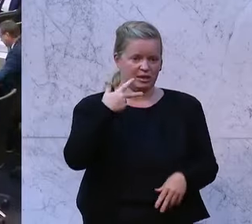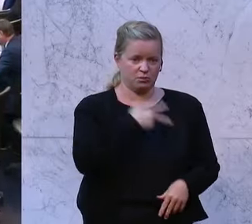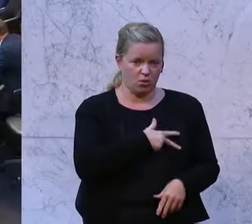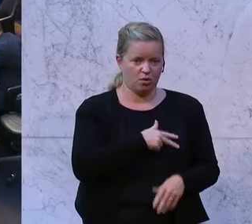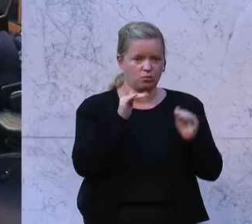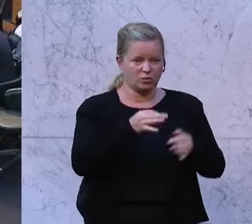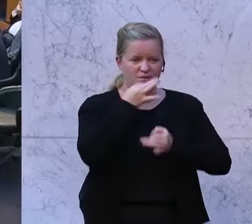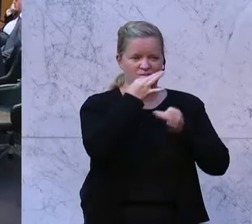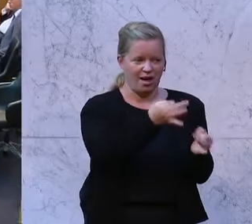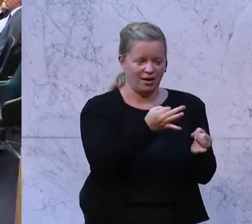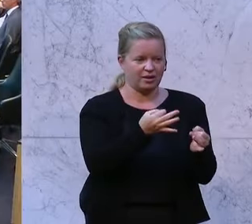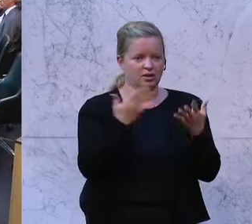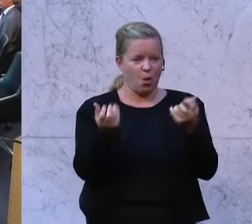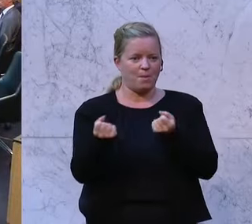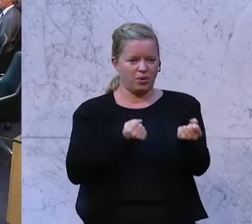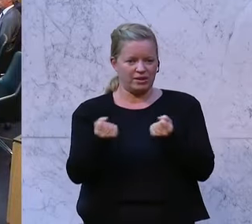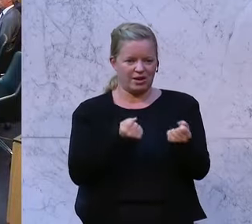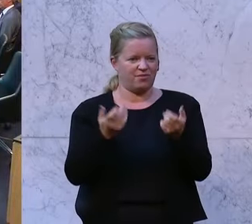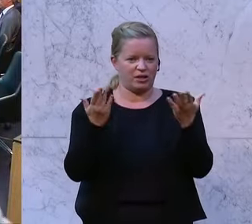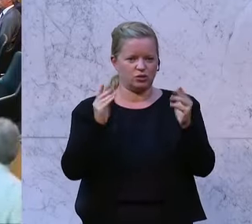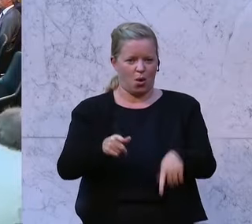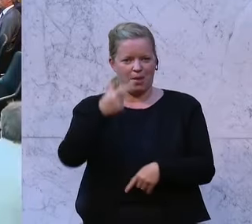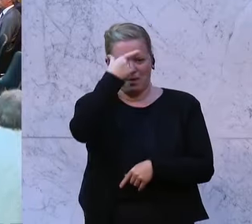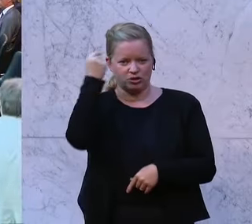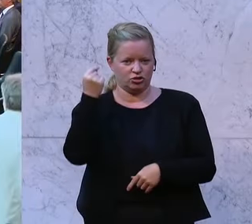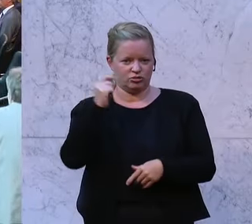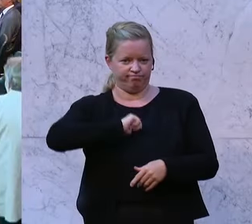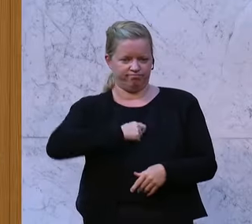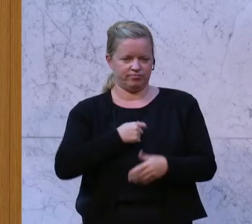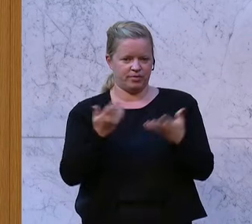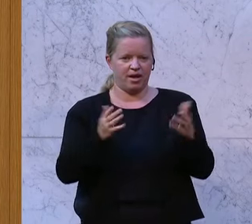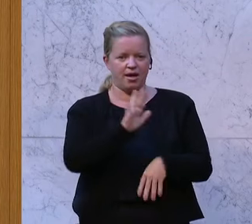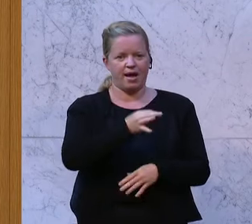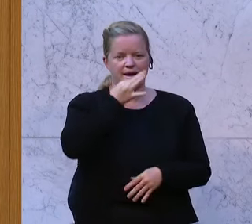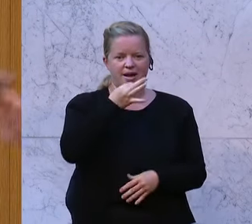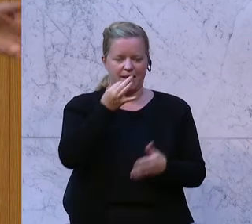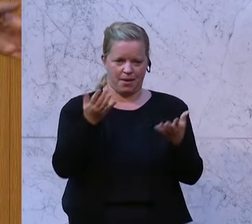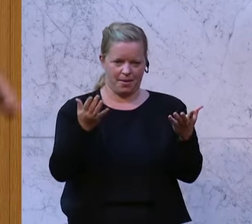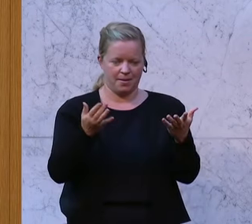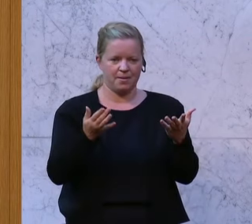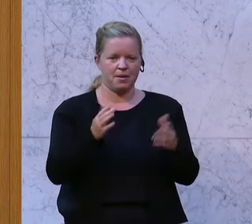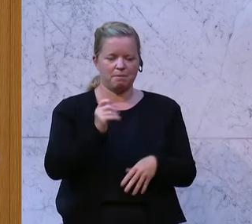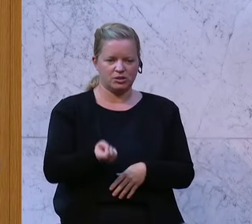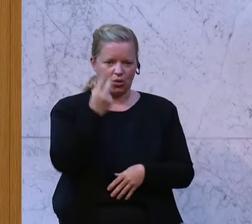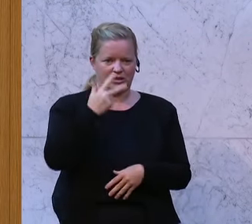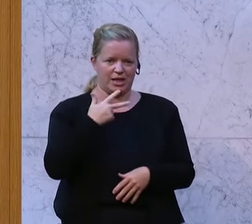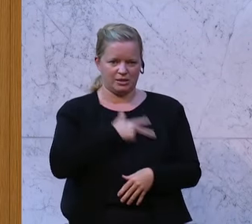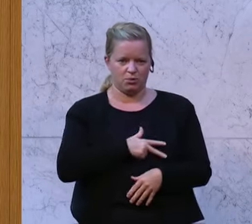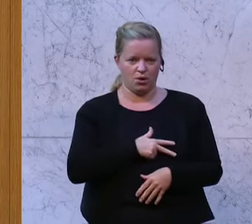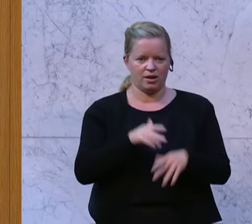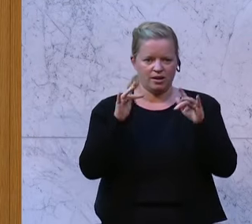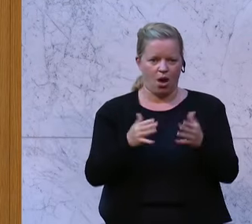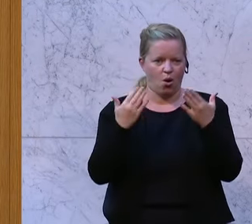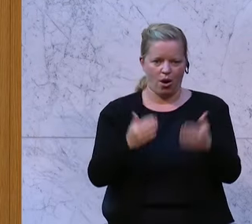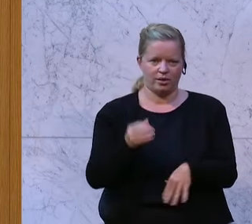Menschen von dieser Politik noch halten sollen. Ich muss Sie deswegen fragen, weil Ihre Redebeiträge, vor allem die der SPÖ, heute dermaßen